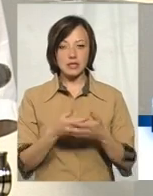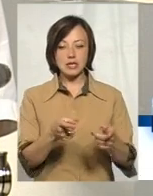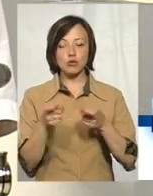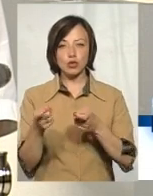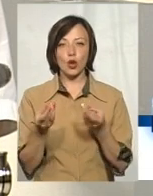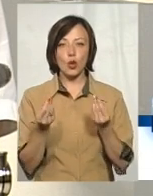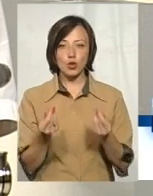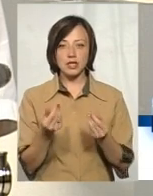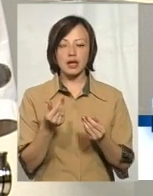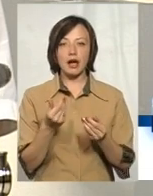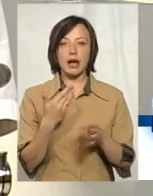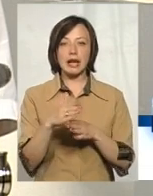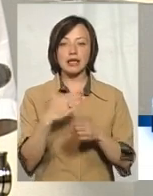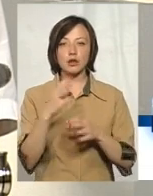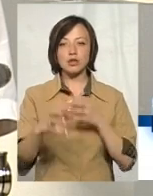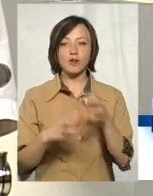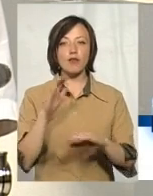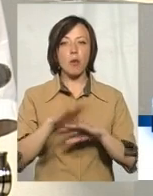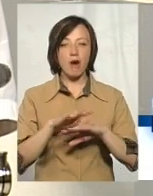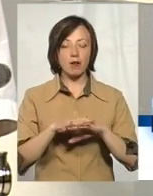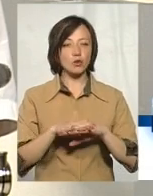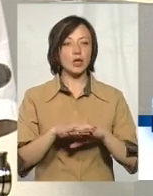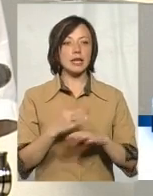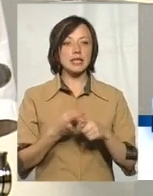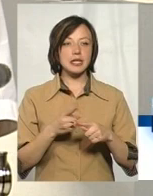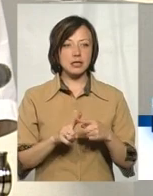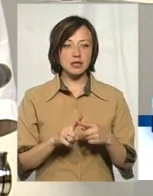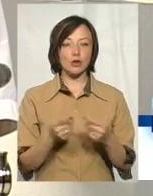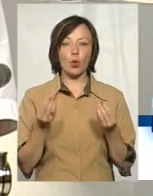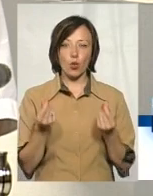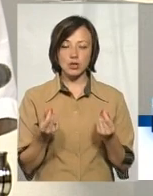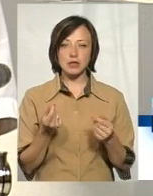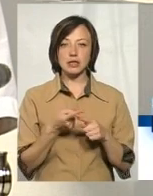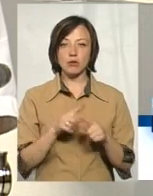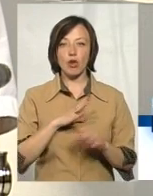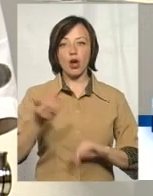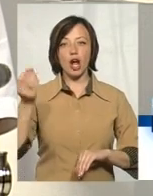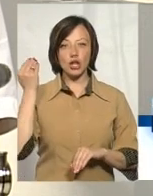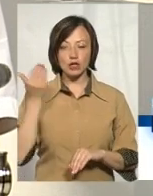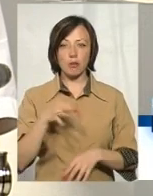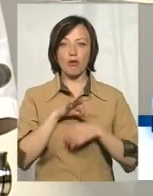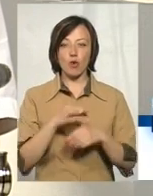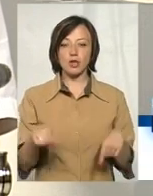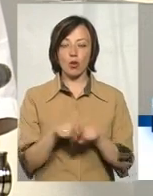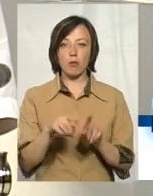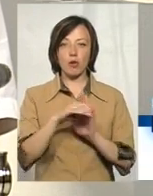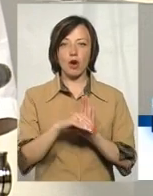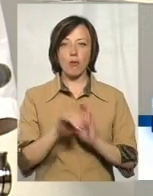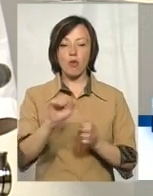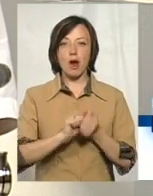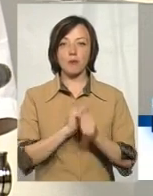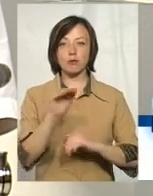кошти кредиту Світового банку. І за ці кошти, це було трохи раніше, ми провадили таку програму в Кам'янця